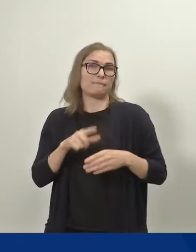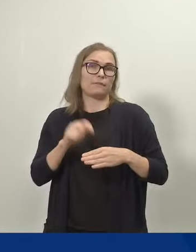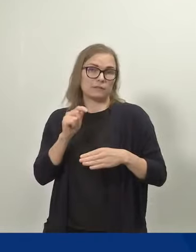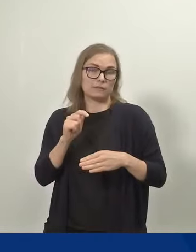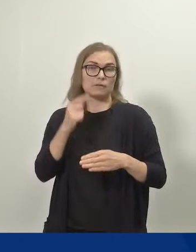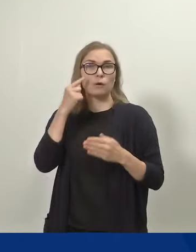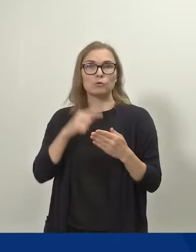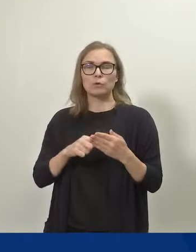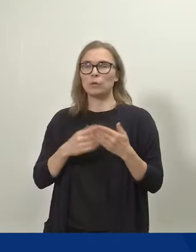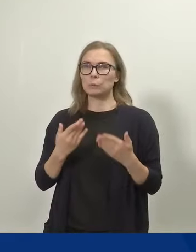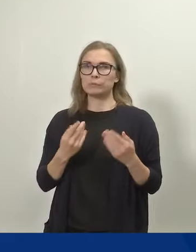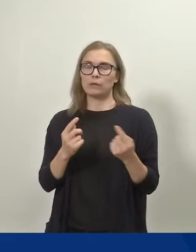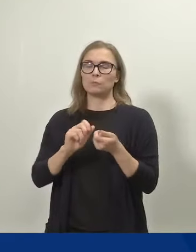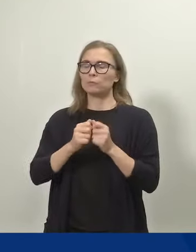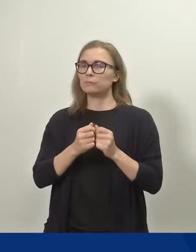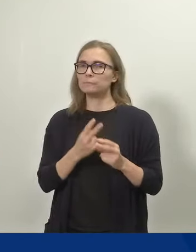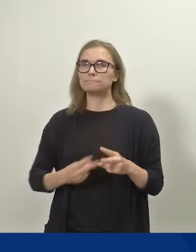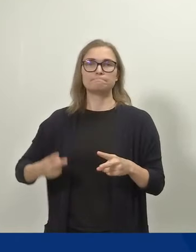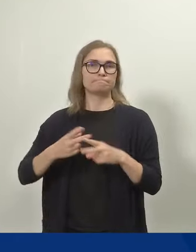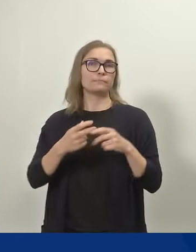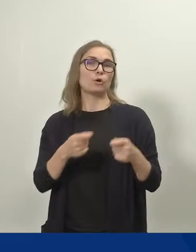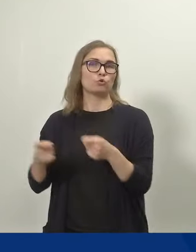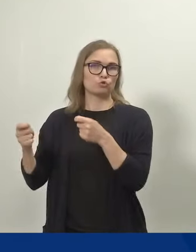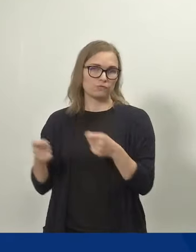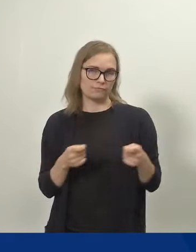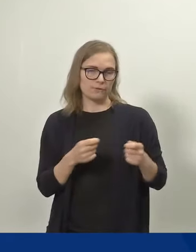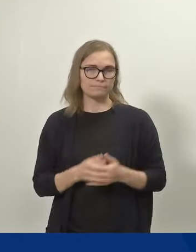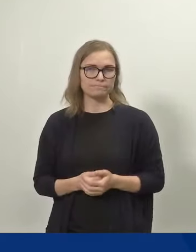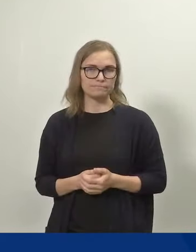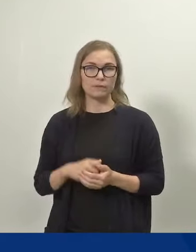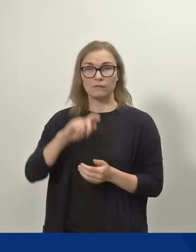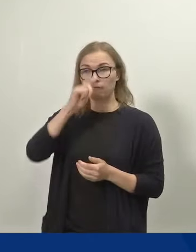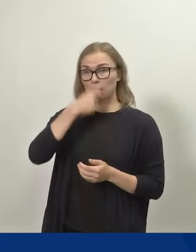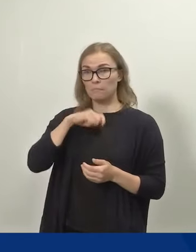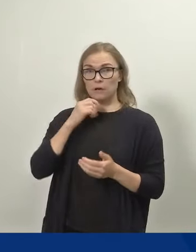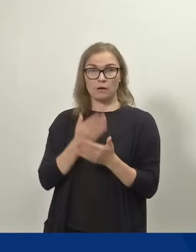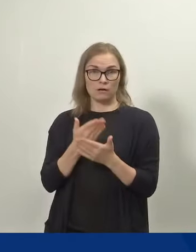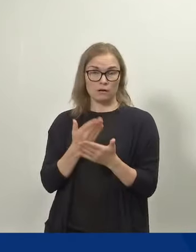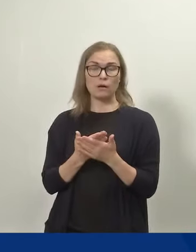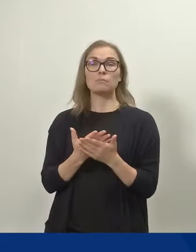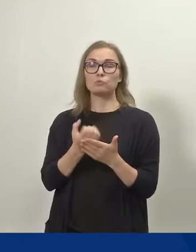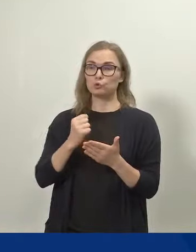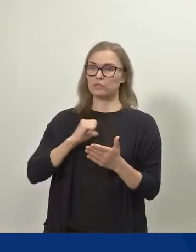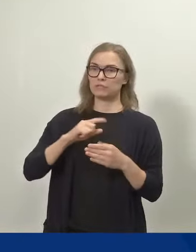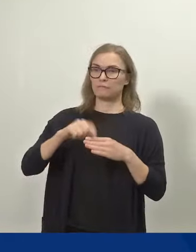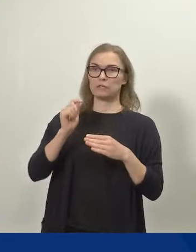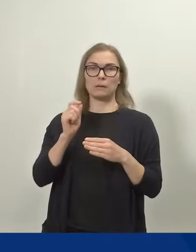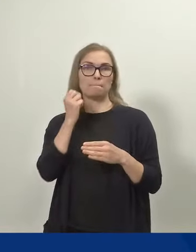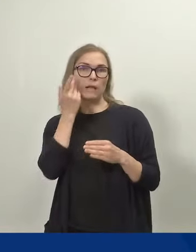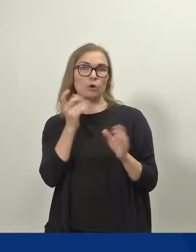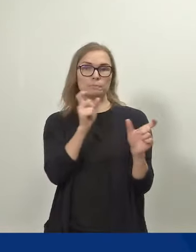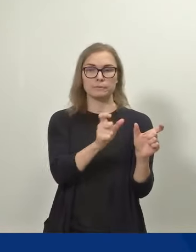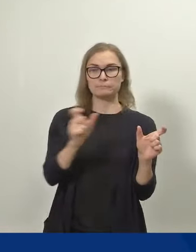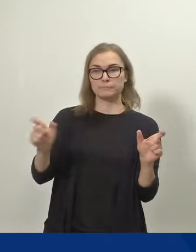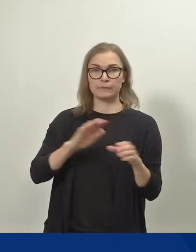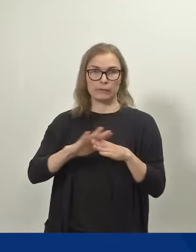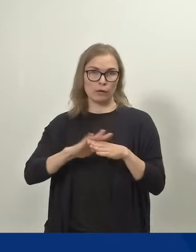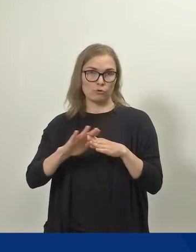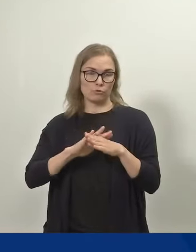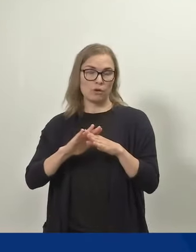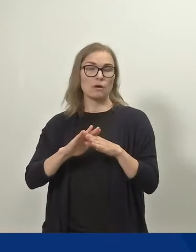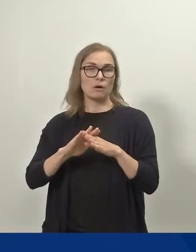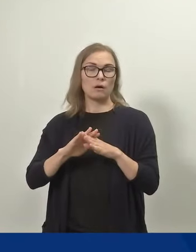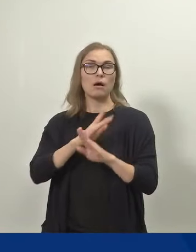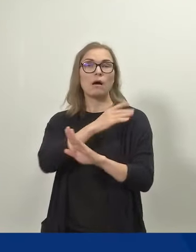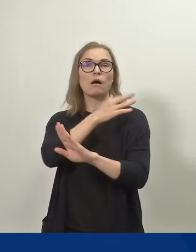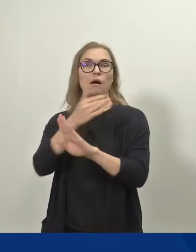lisätään huomattavasti. Vanhempainrahaa voisi käyttää haluaminaan ajankohtina ja jaksoina siihen saakka, kunnes